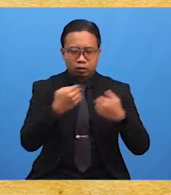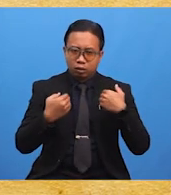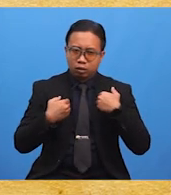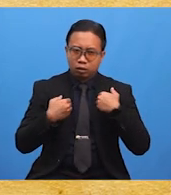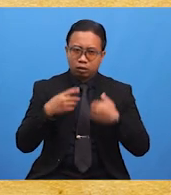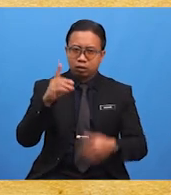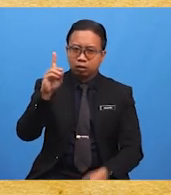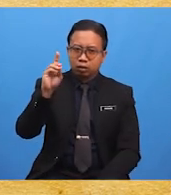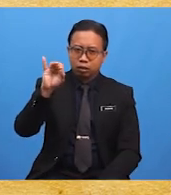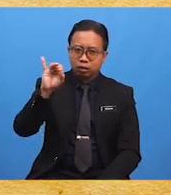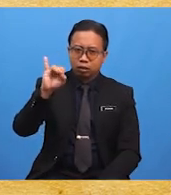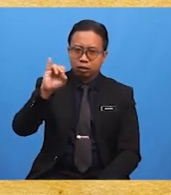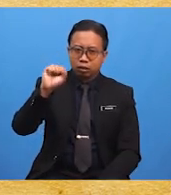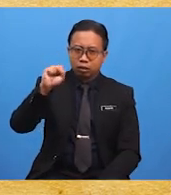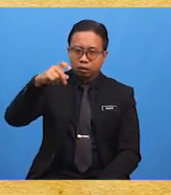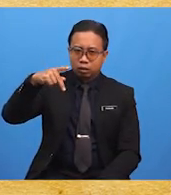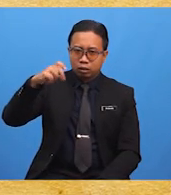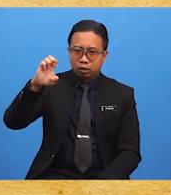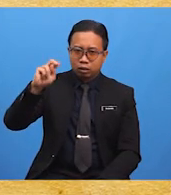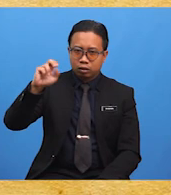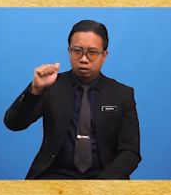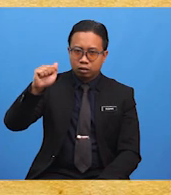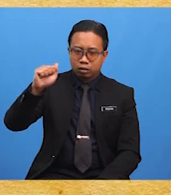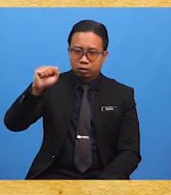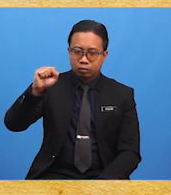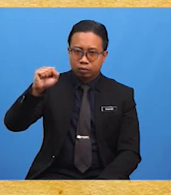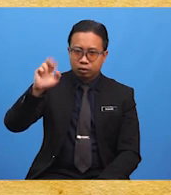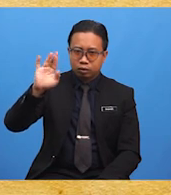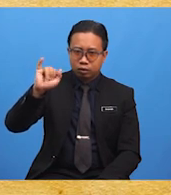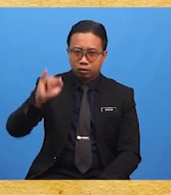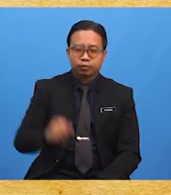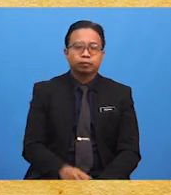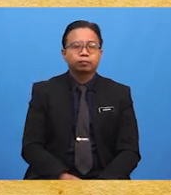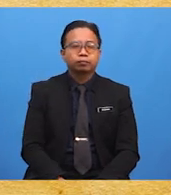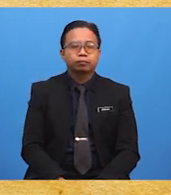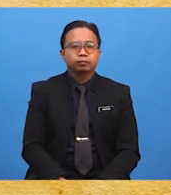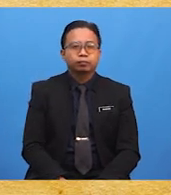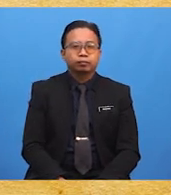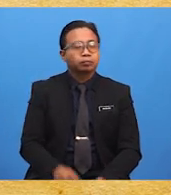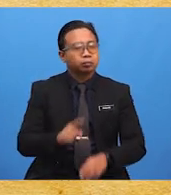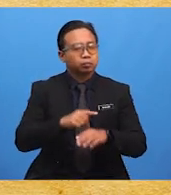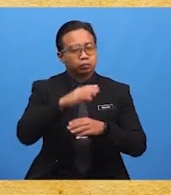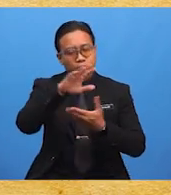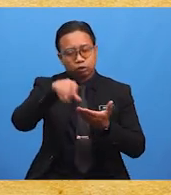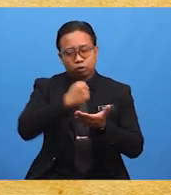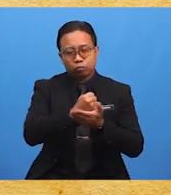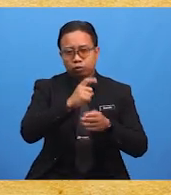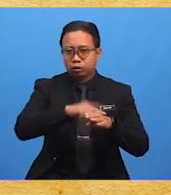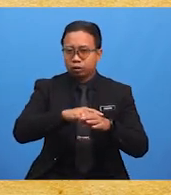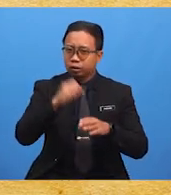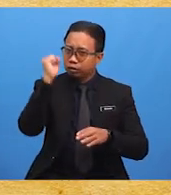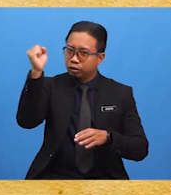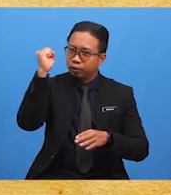dispensari di Tambunan, Kota Belut, Sipitang, Keningau, Sempurna, Pensiangan,